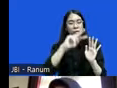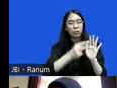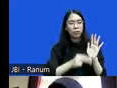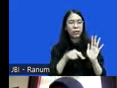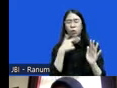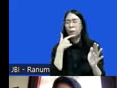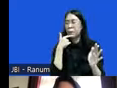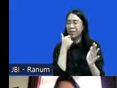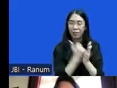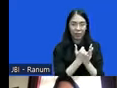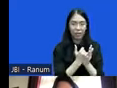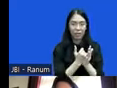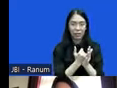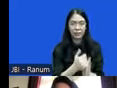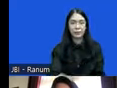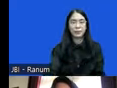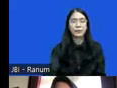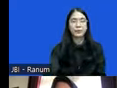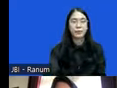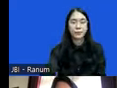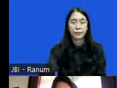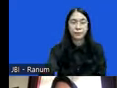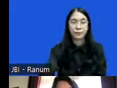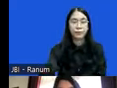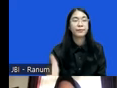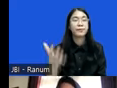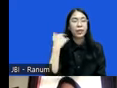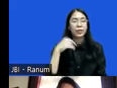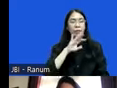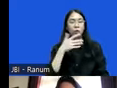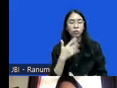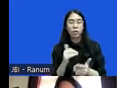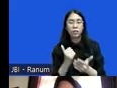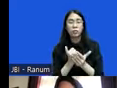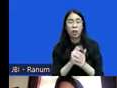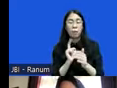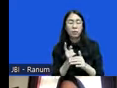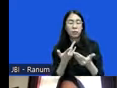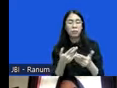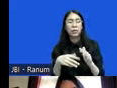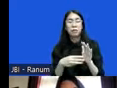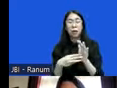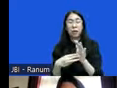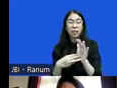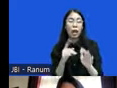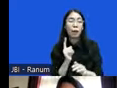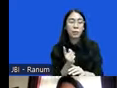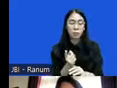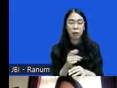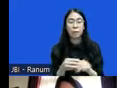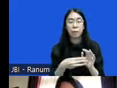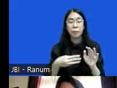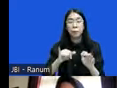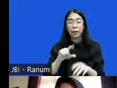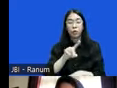penting sekali gitu nah tadi juga sudah disampaikan bahwa kenapa kemudian ini menjadi polemik karena di Mei 2024